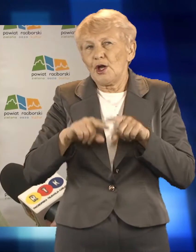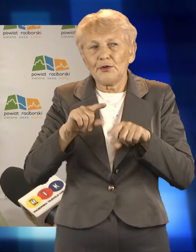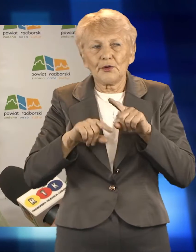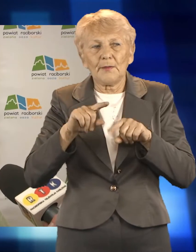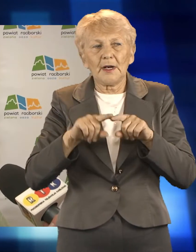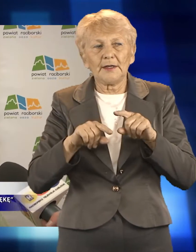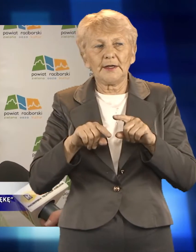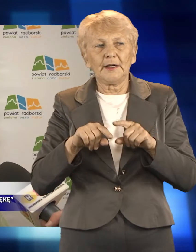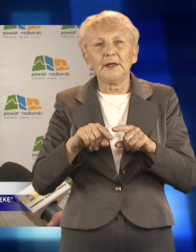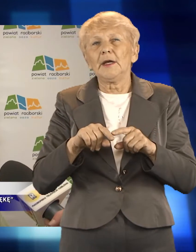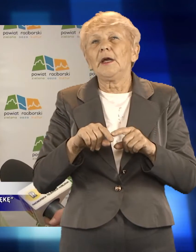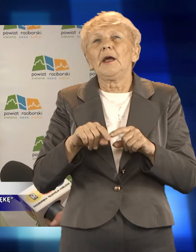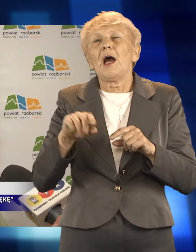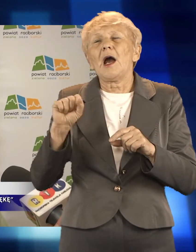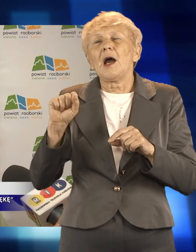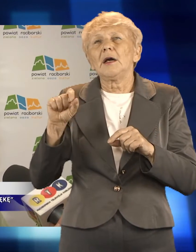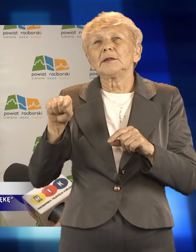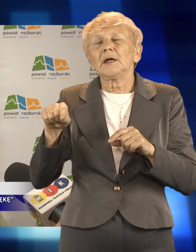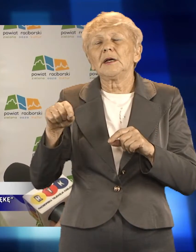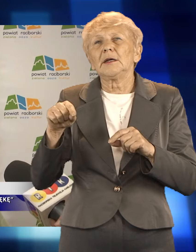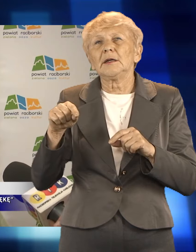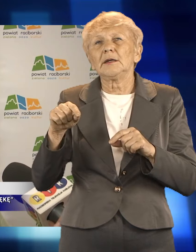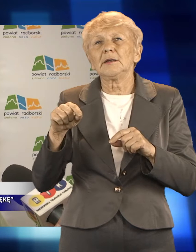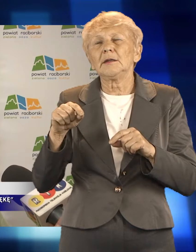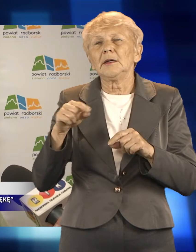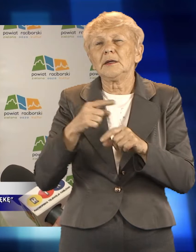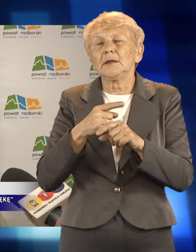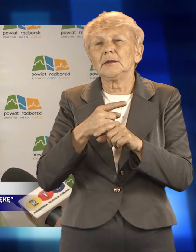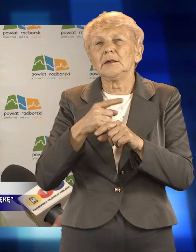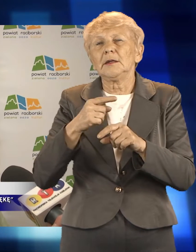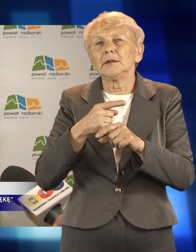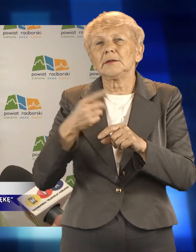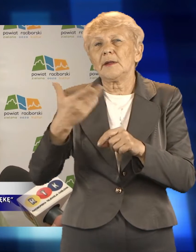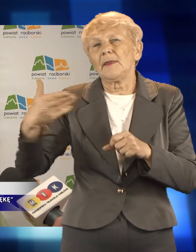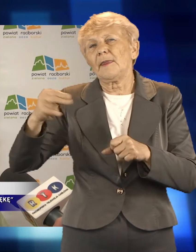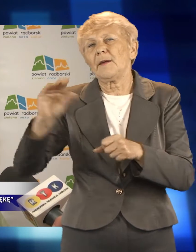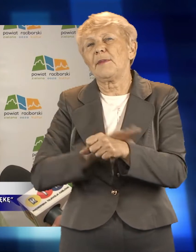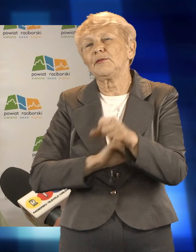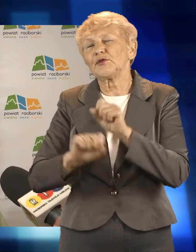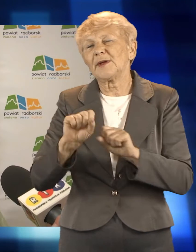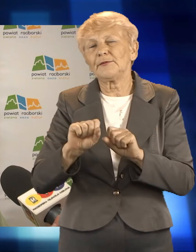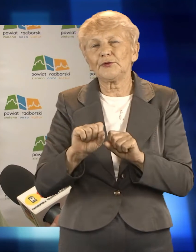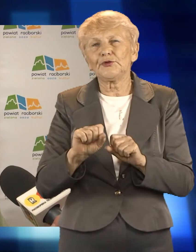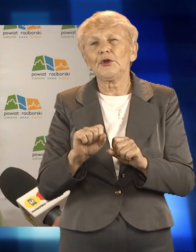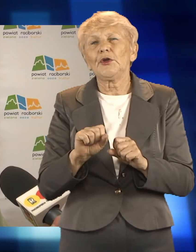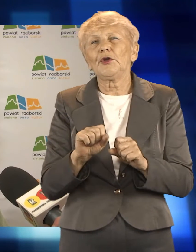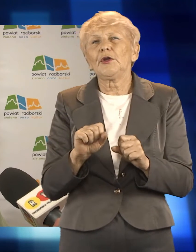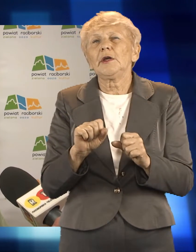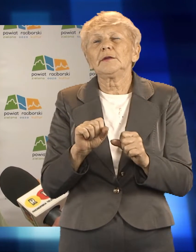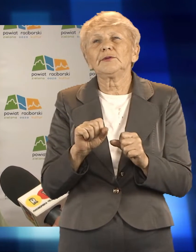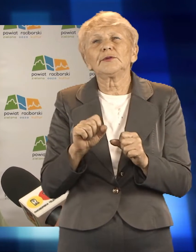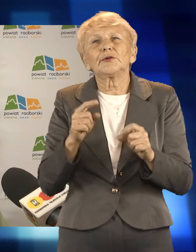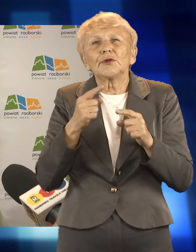szczególnie tą aktywność fizyczną, ponieważ to poruszanie się wymaga więcej,